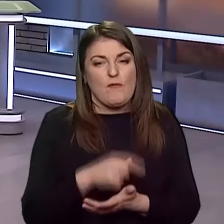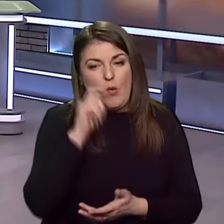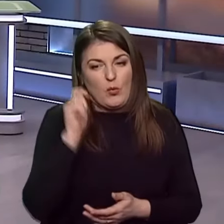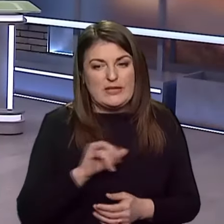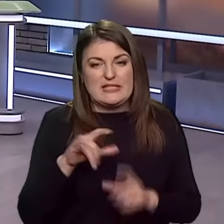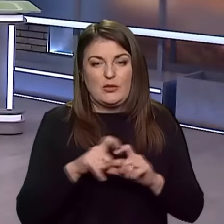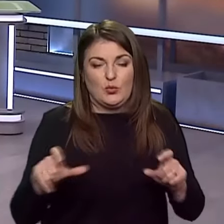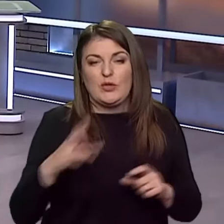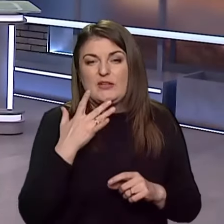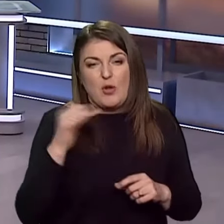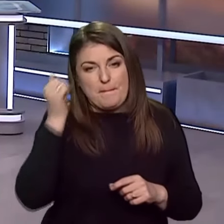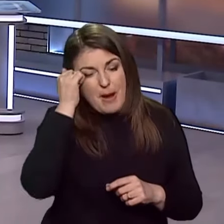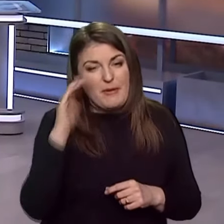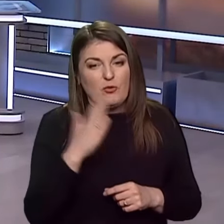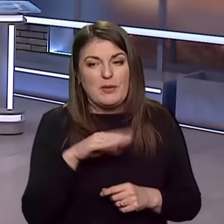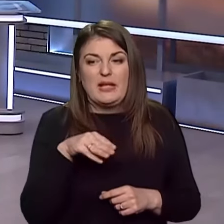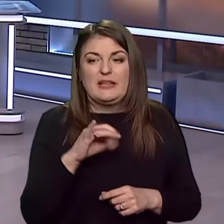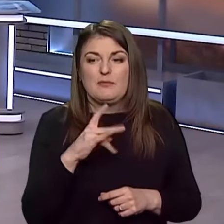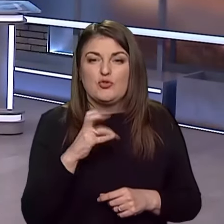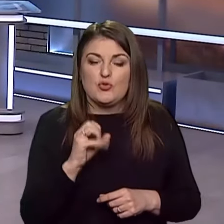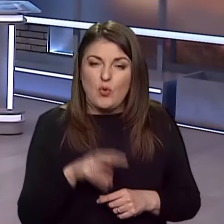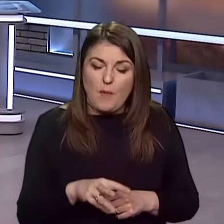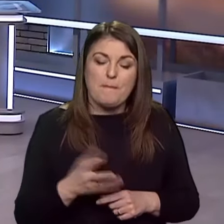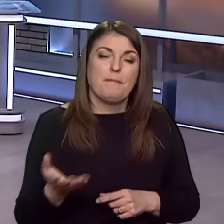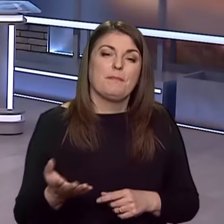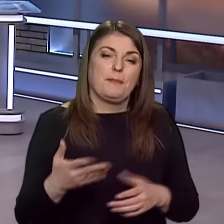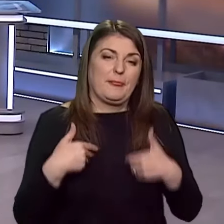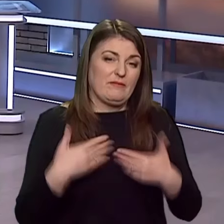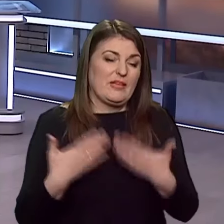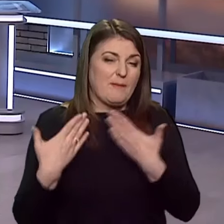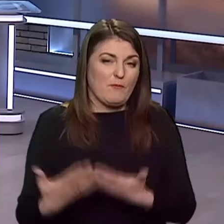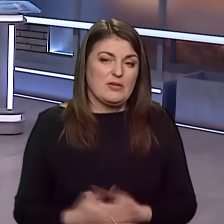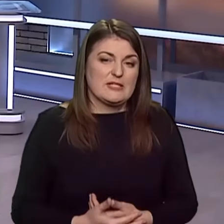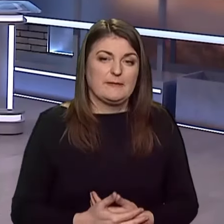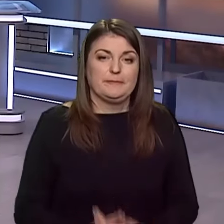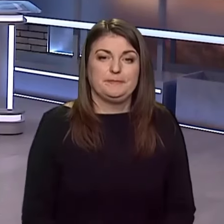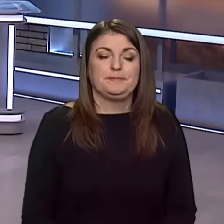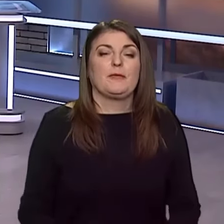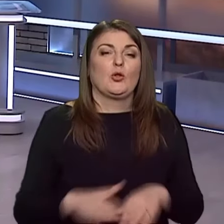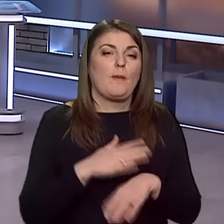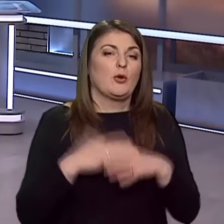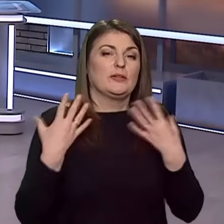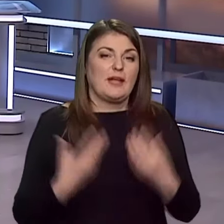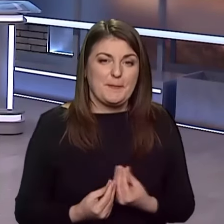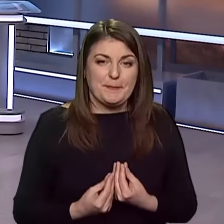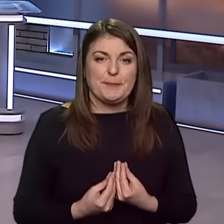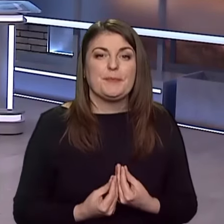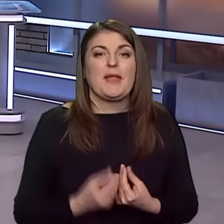Українського інституту національної пам'яті Володимиром Теліщаком. Пане Володимире, вітаємо вас. Доброго дня.